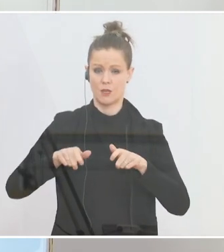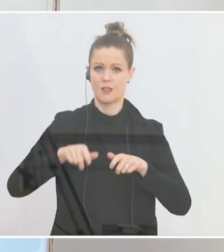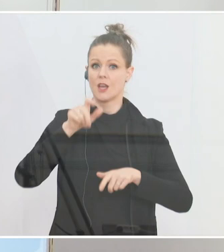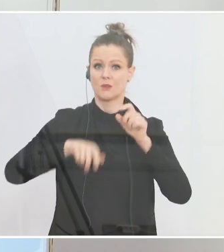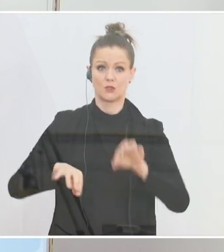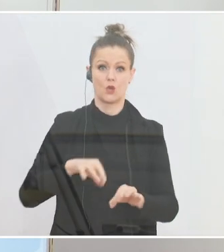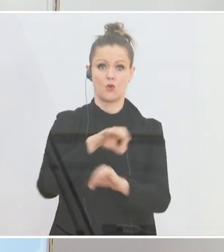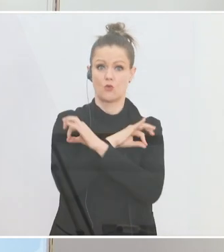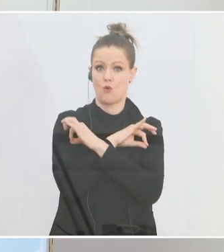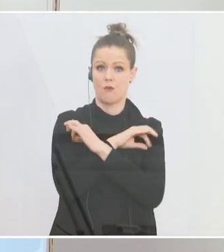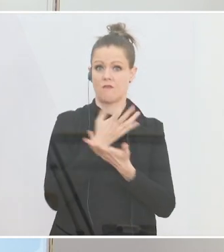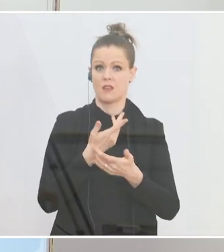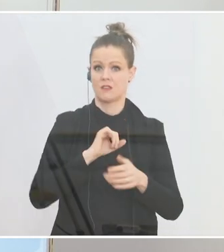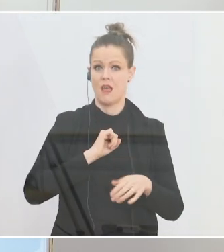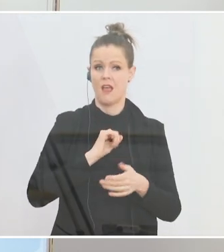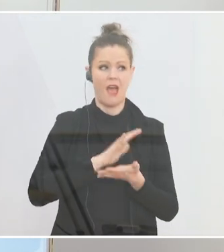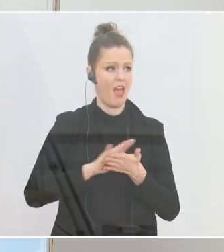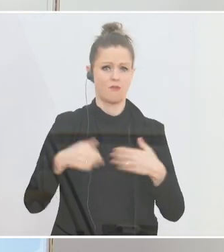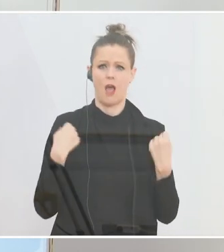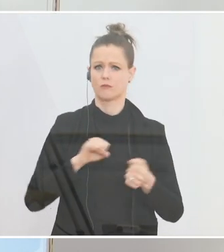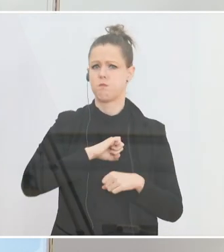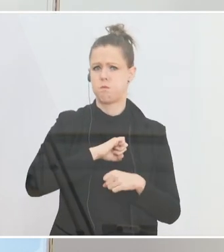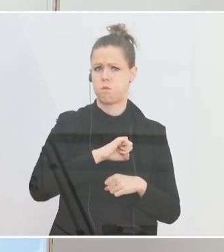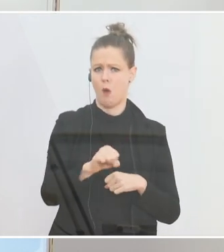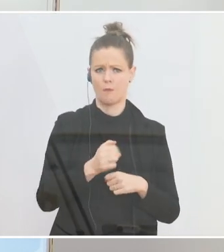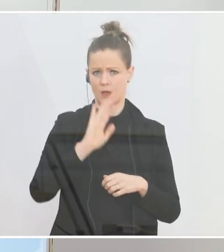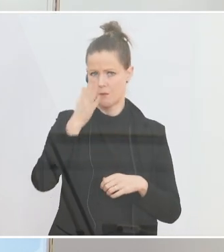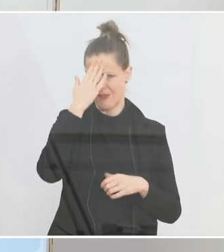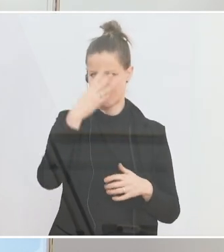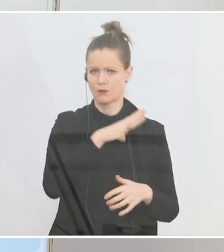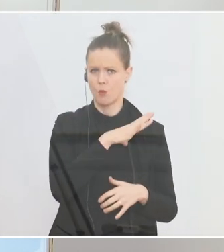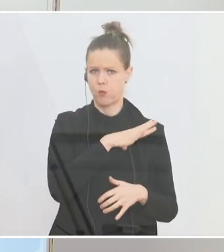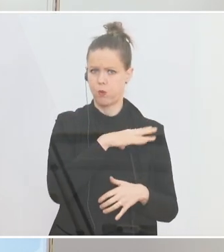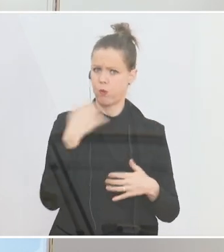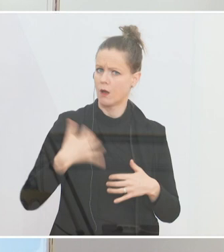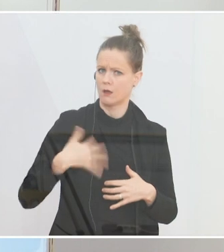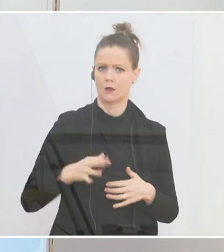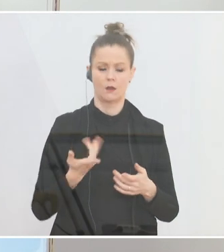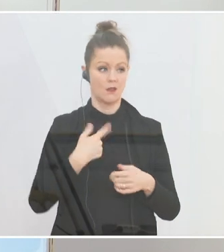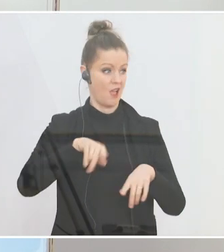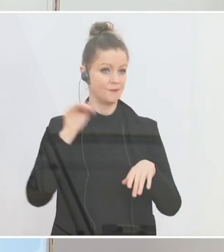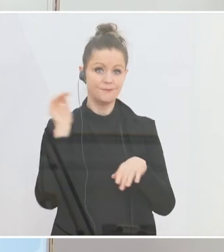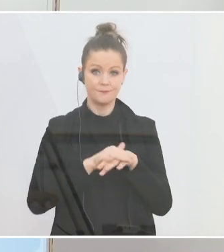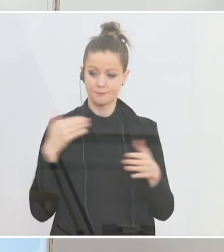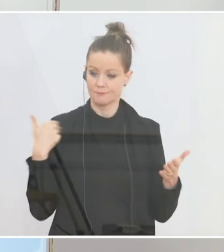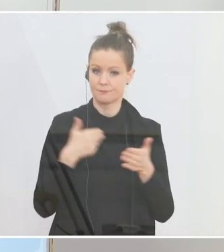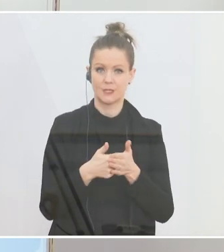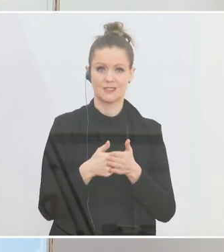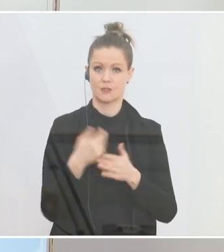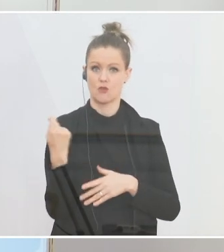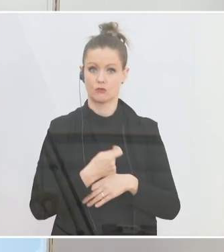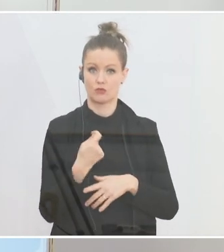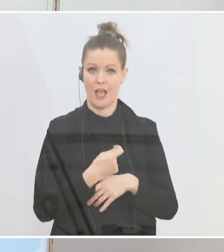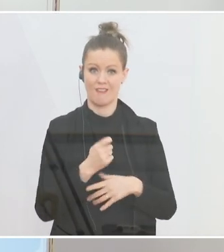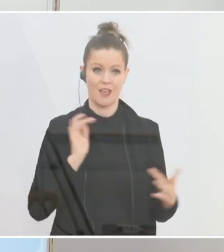rücksichtslose Raser, die sich und andere ganz bewusst gefährden. Und wir mussten auch feststellen, dass die bisherigen Strafen